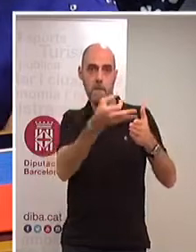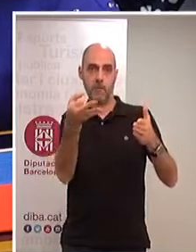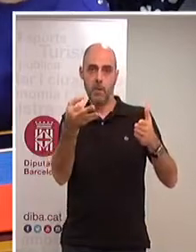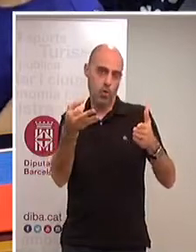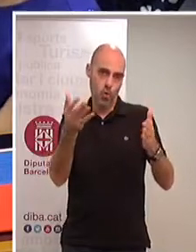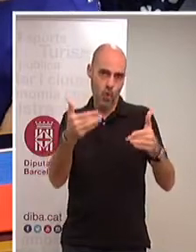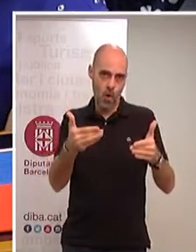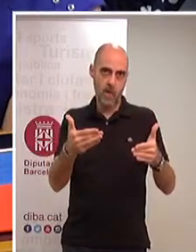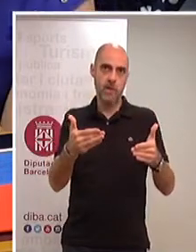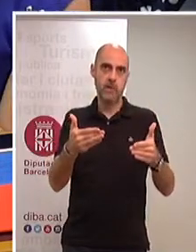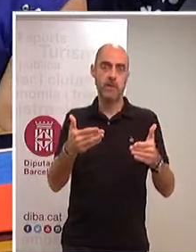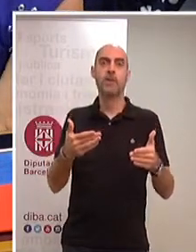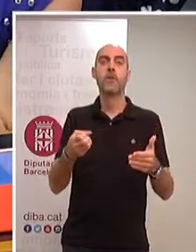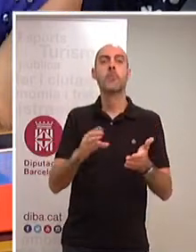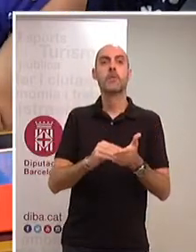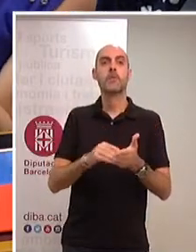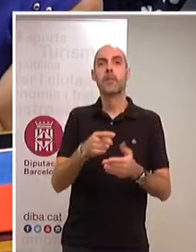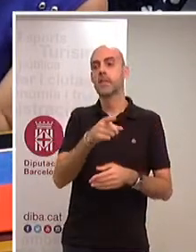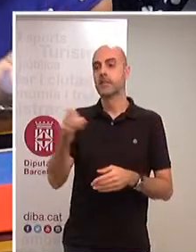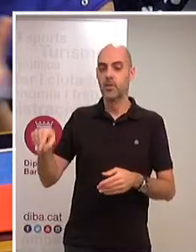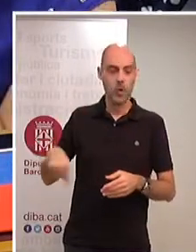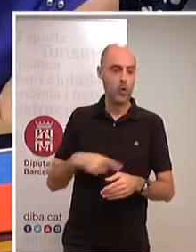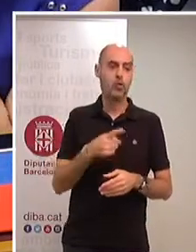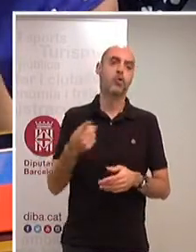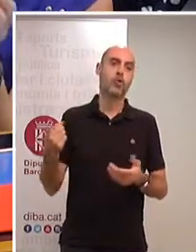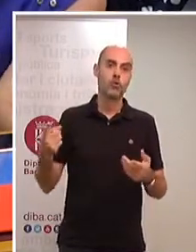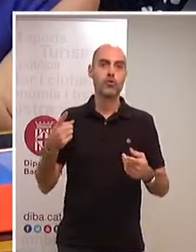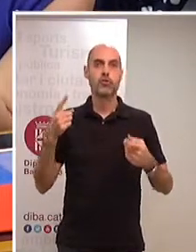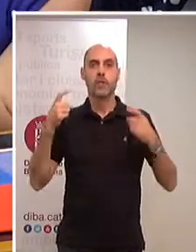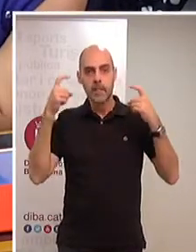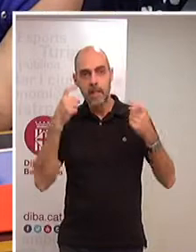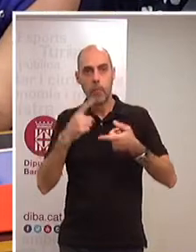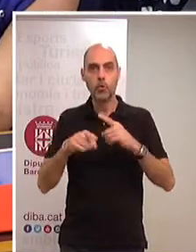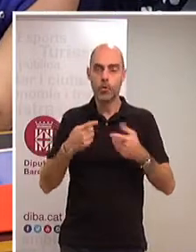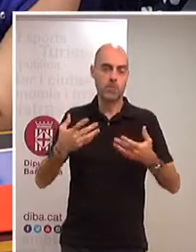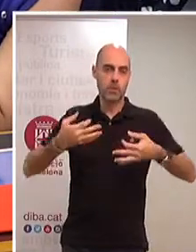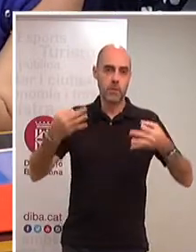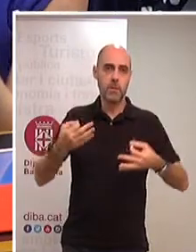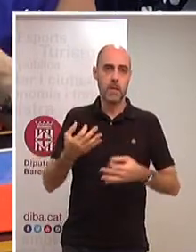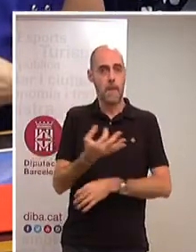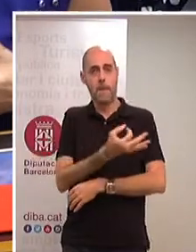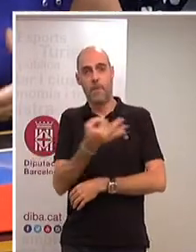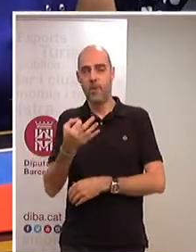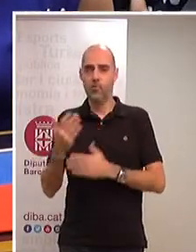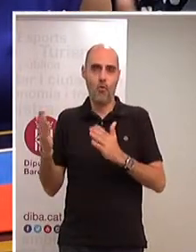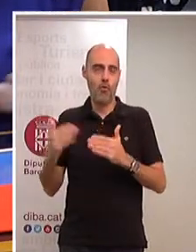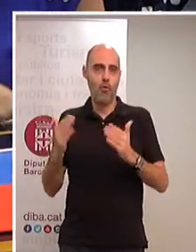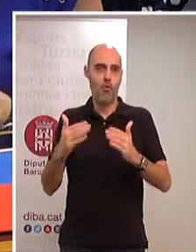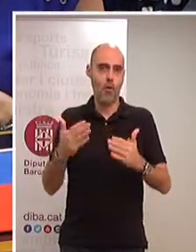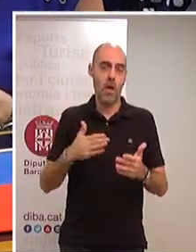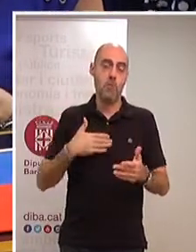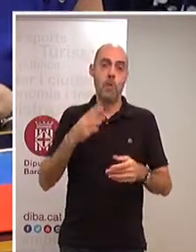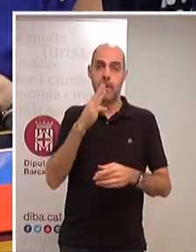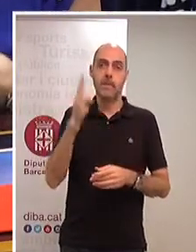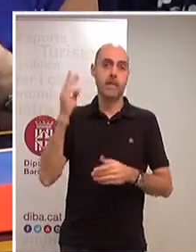no ho som. Nosaltres ens forcem cada dia per ser-ho i no ho aconseguim. Aquí ningú no és perfecte i, evidentment, segurament durant tres anys